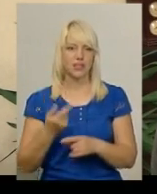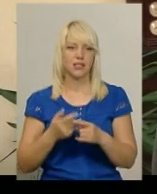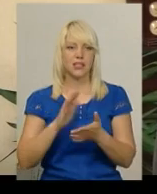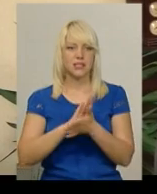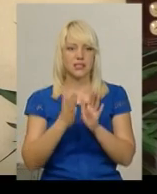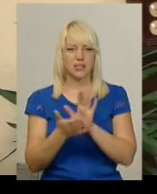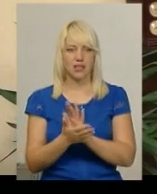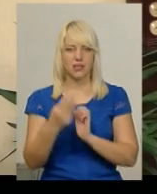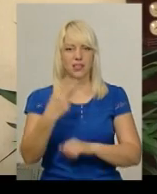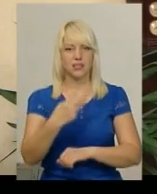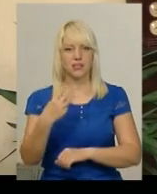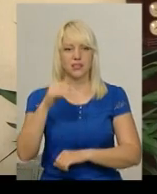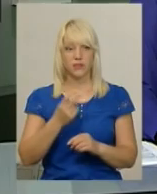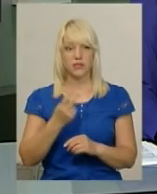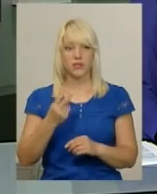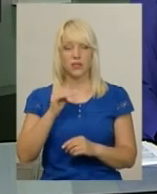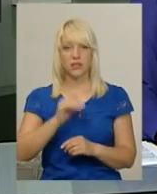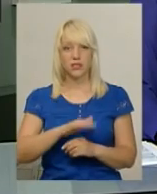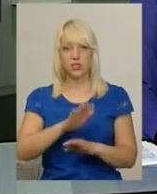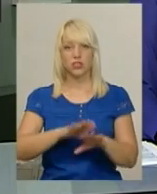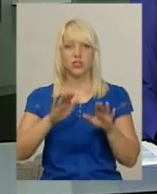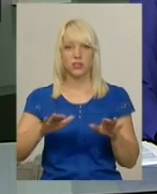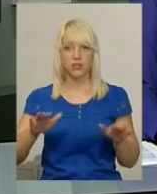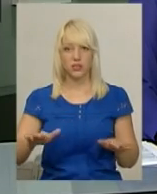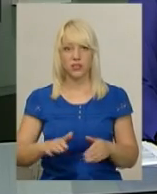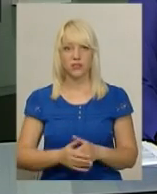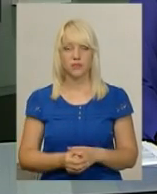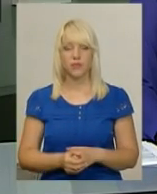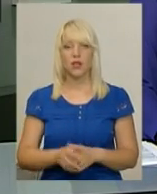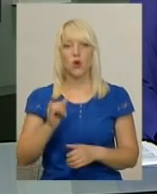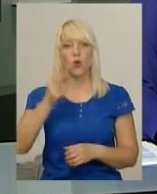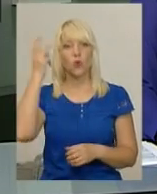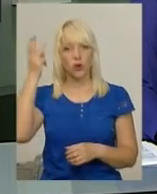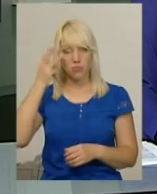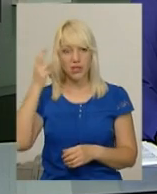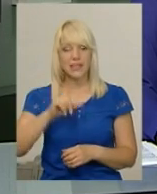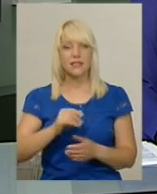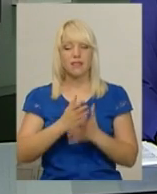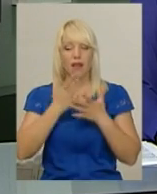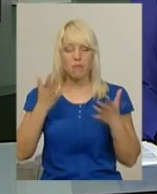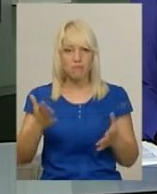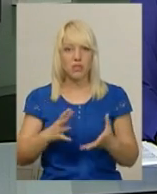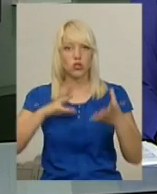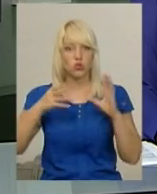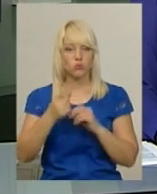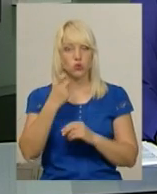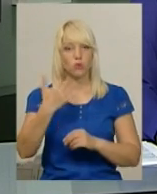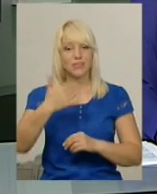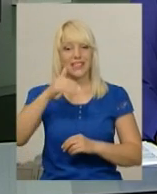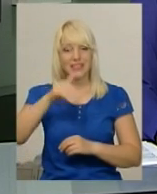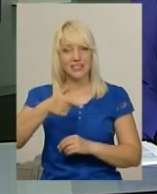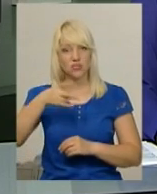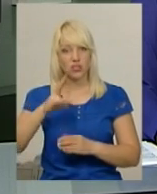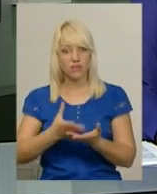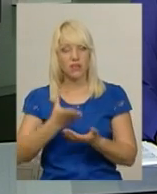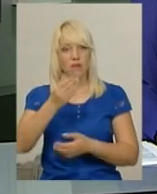понад 33 тисячі гривень». У Хмельницькому найбільшу суму аліментів – 150 тисяч гривень –